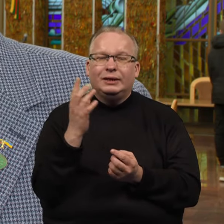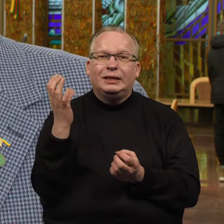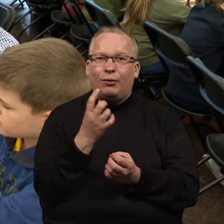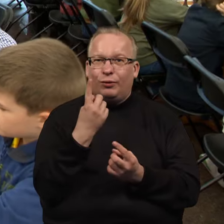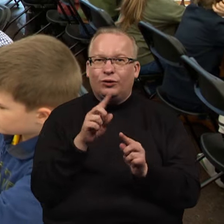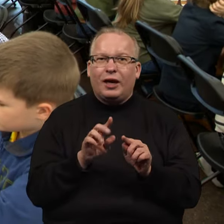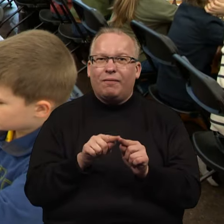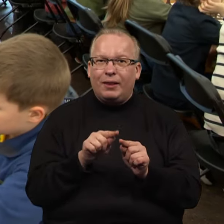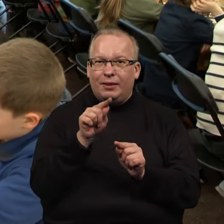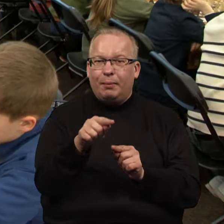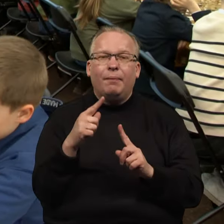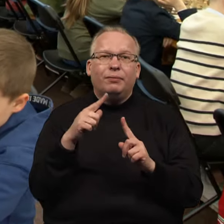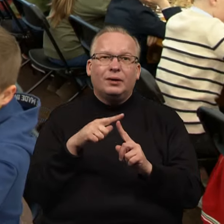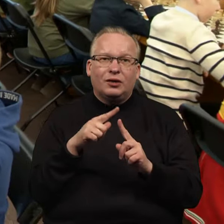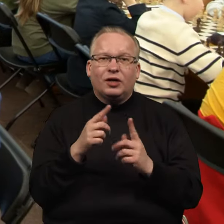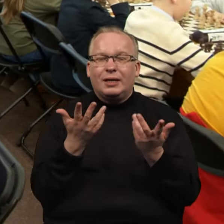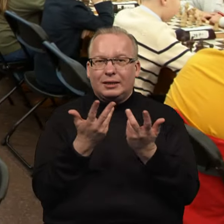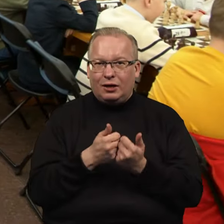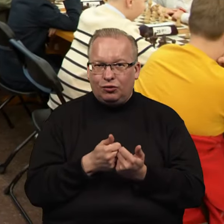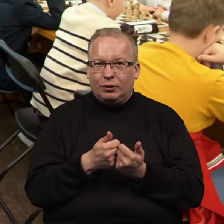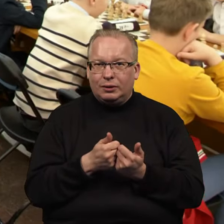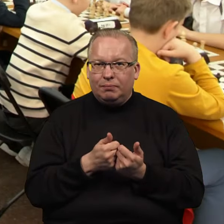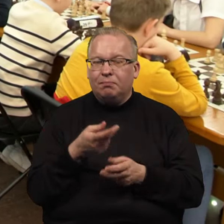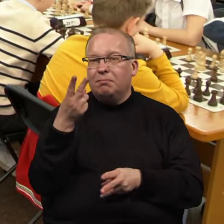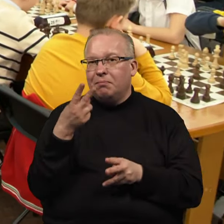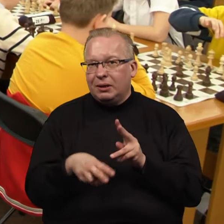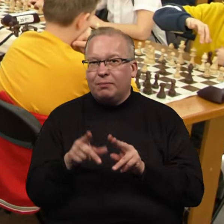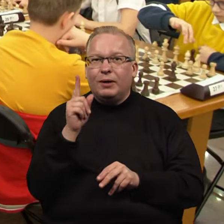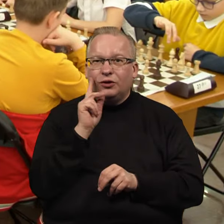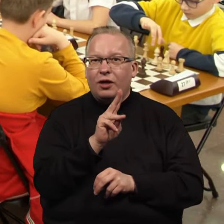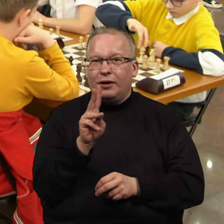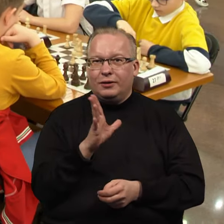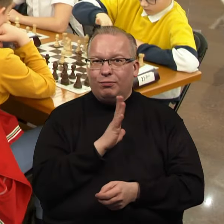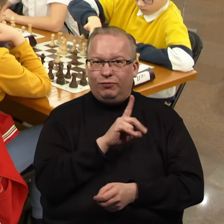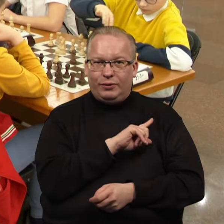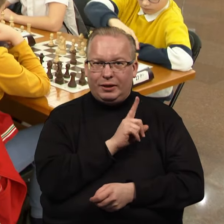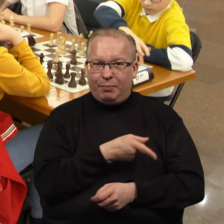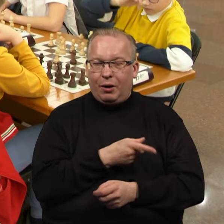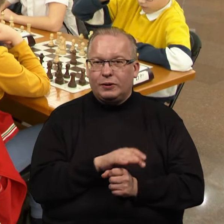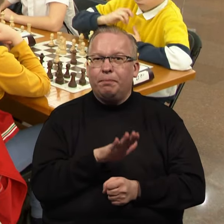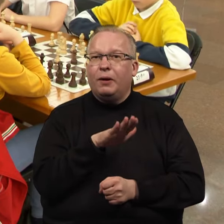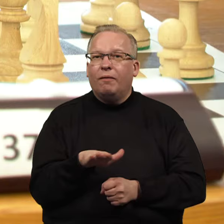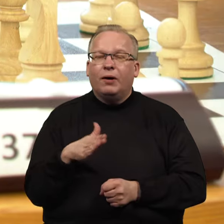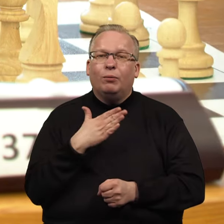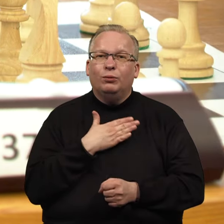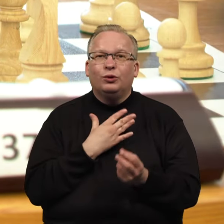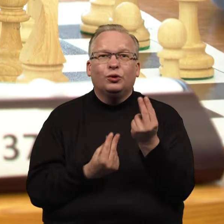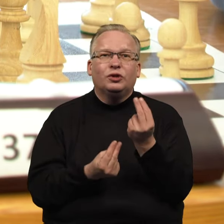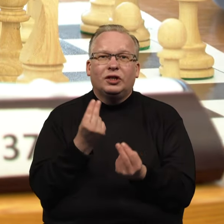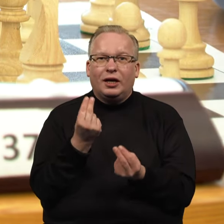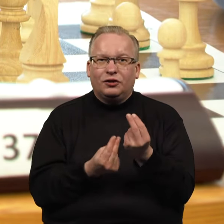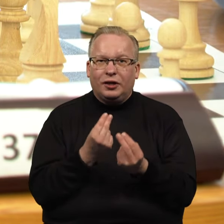vieną įma taškai skaičiuojasi ir pasibaigus žinosim, kas buvo stipriausiai. O vaikai mūsų žaidžia